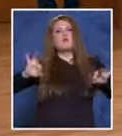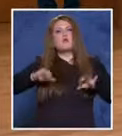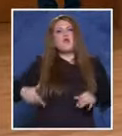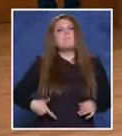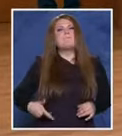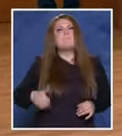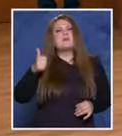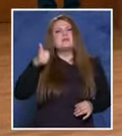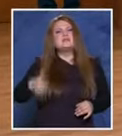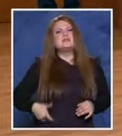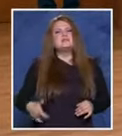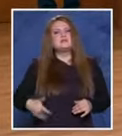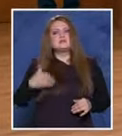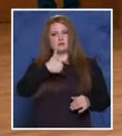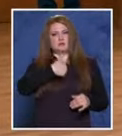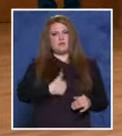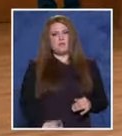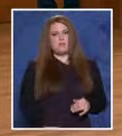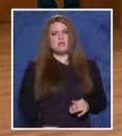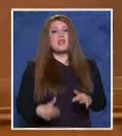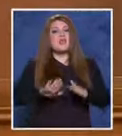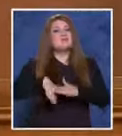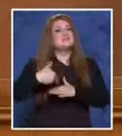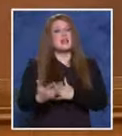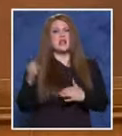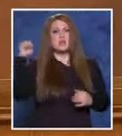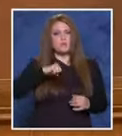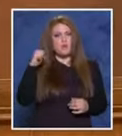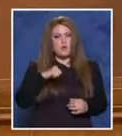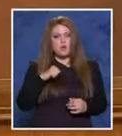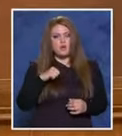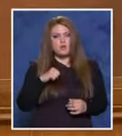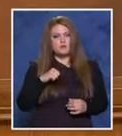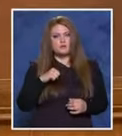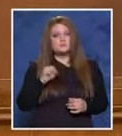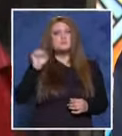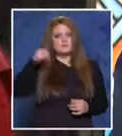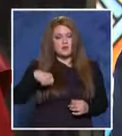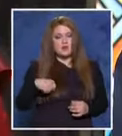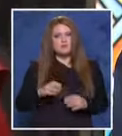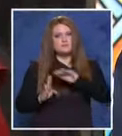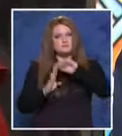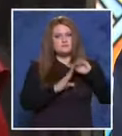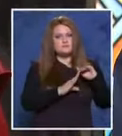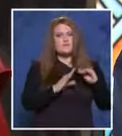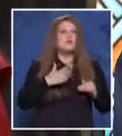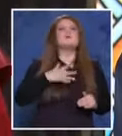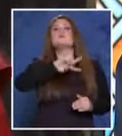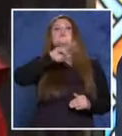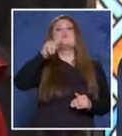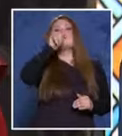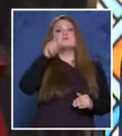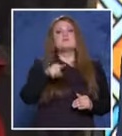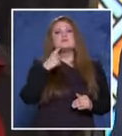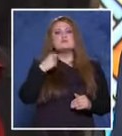перитонит. Тук до тука. Веднага след побоя. Така ли? Да. Добре, имате ли други въпроси,